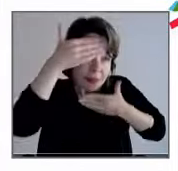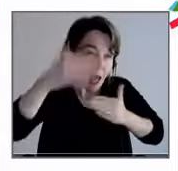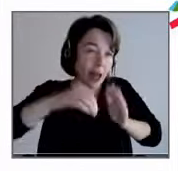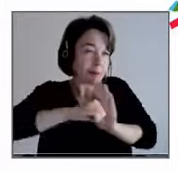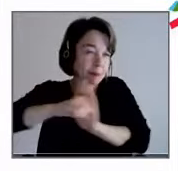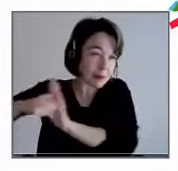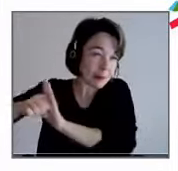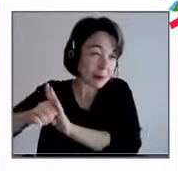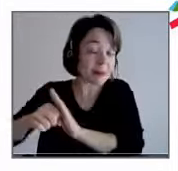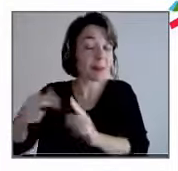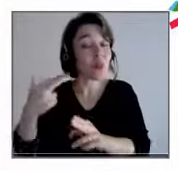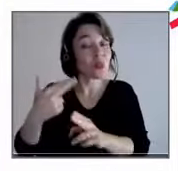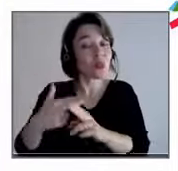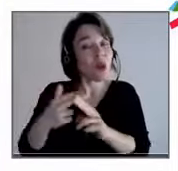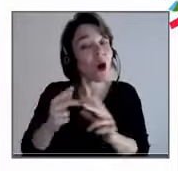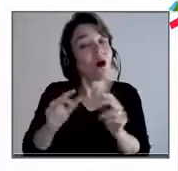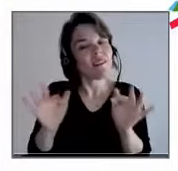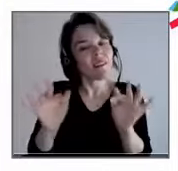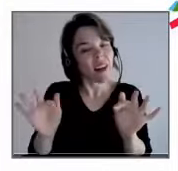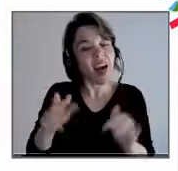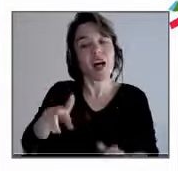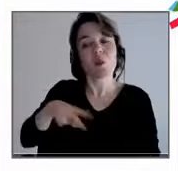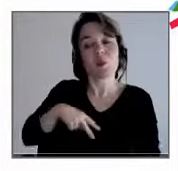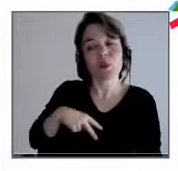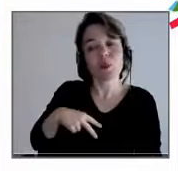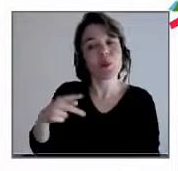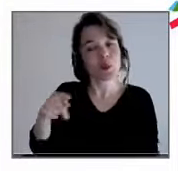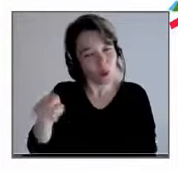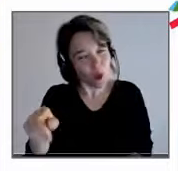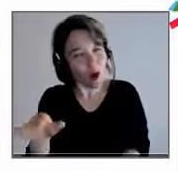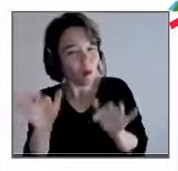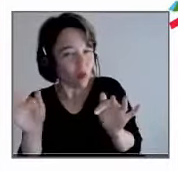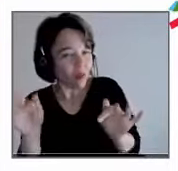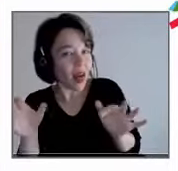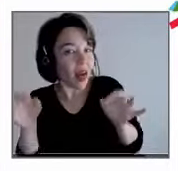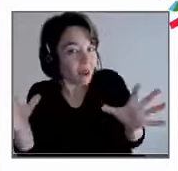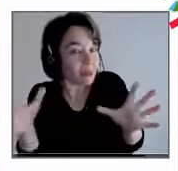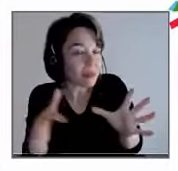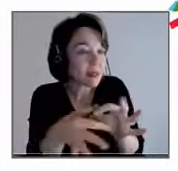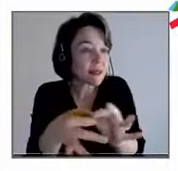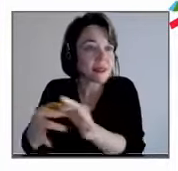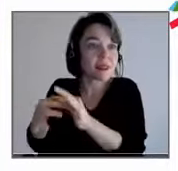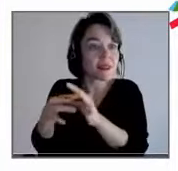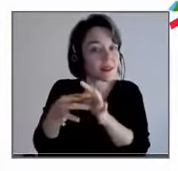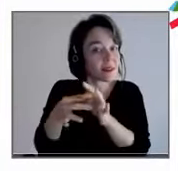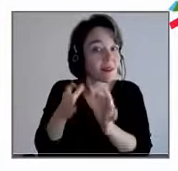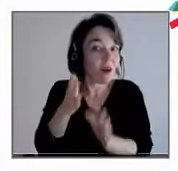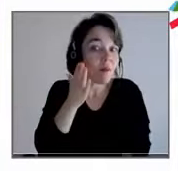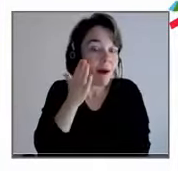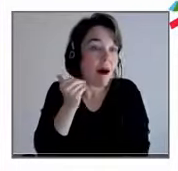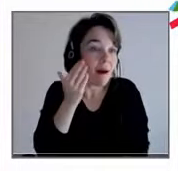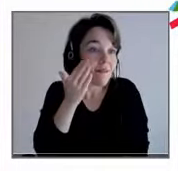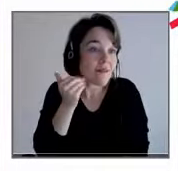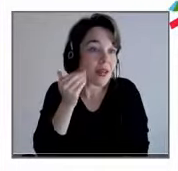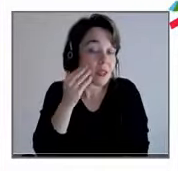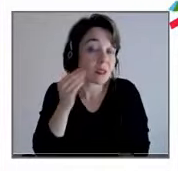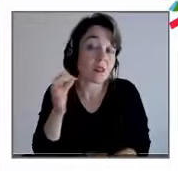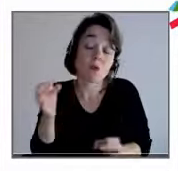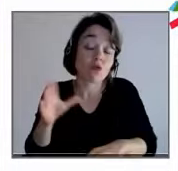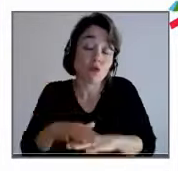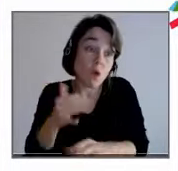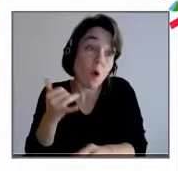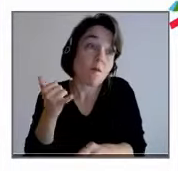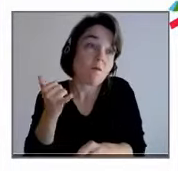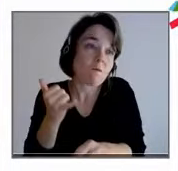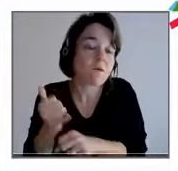rassembleur. Il y a quelque chose d'affectif qui se construit qui est faux en l'occurrence, mais en tout cas, il joue là-dessus. Donc,